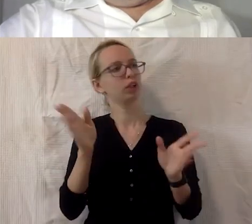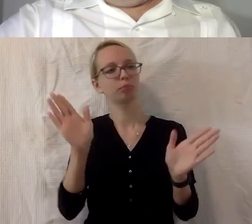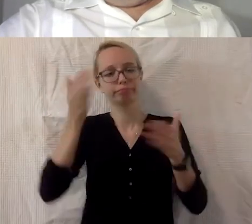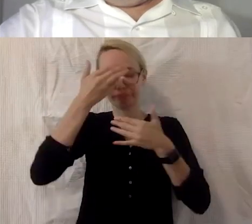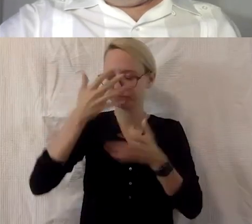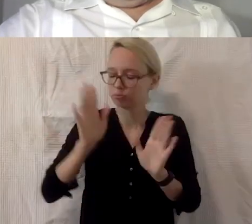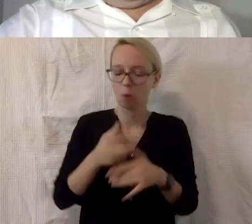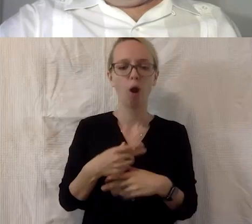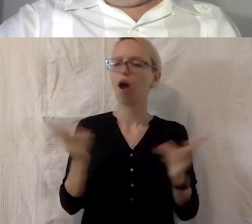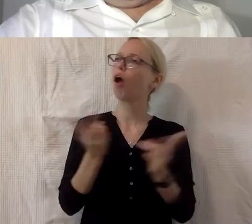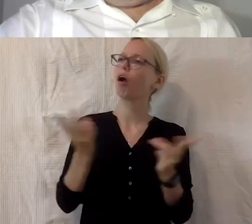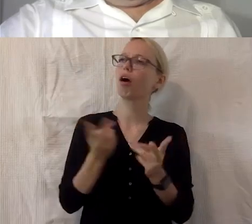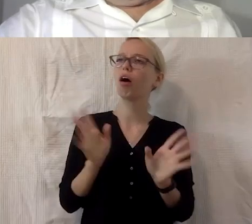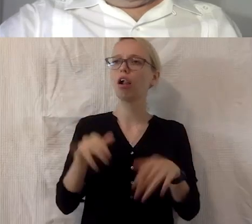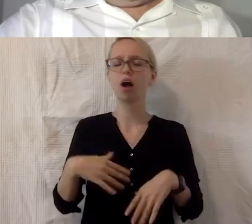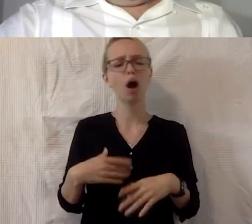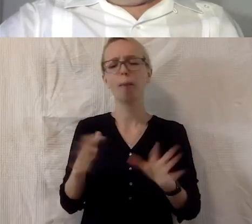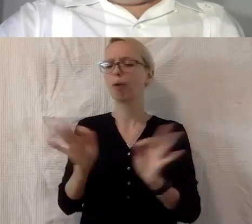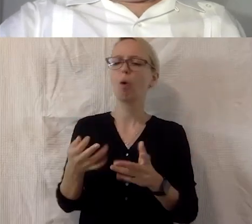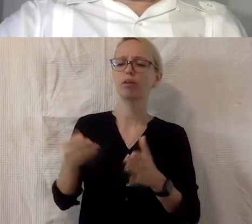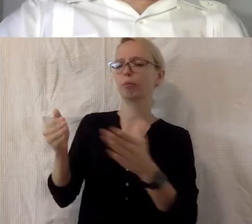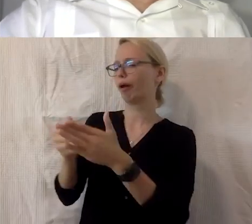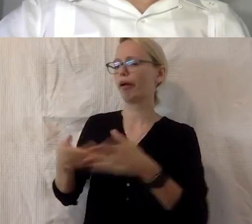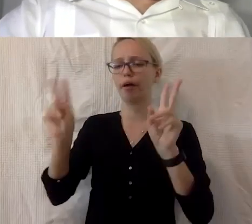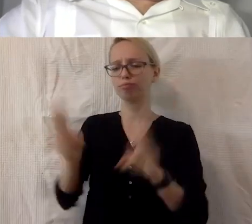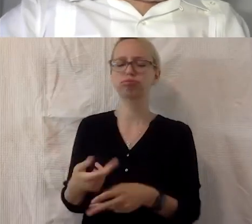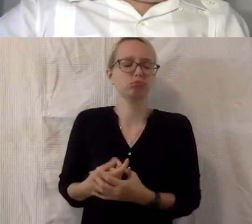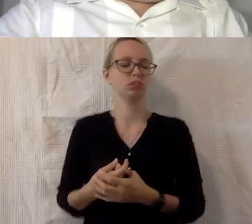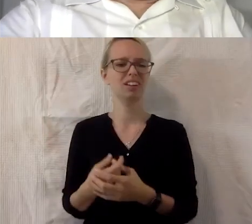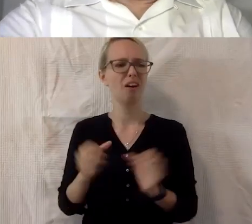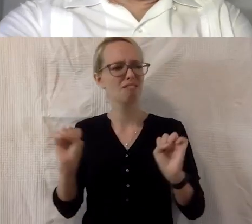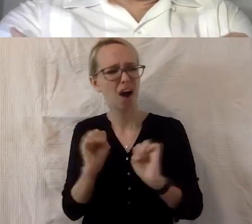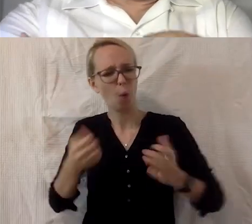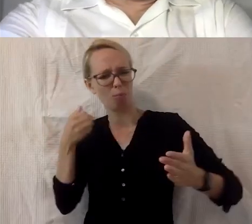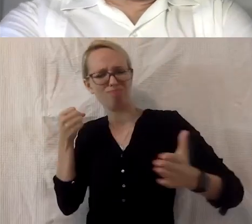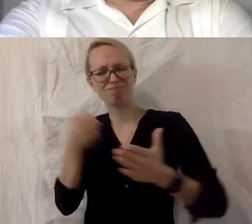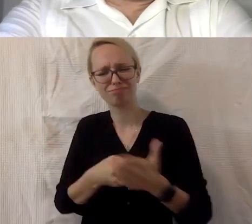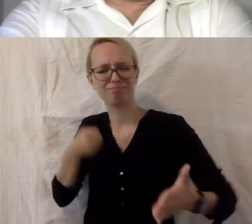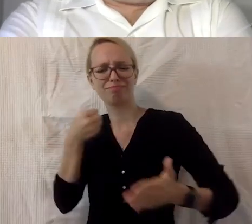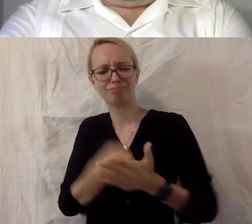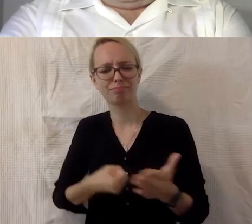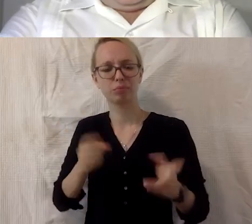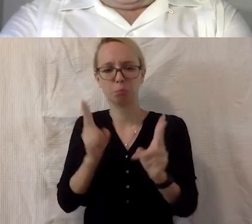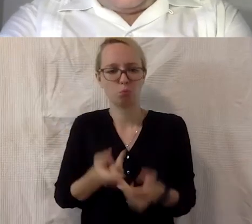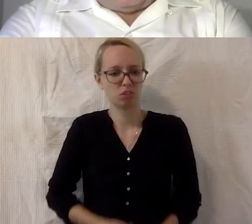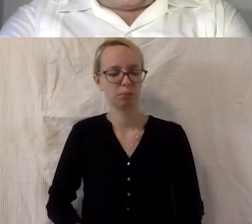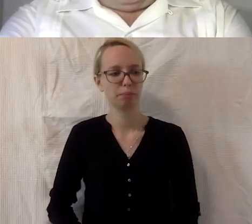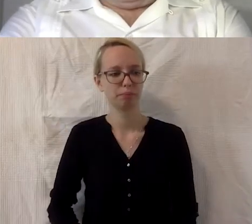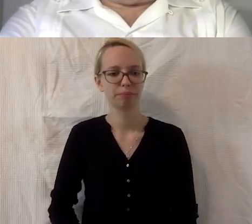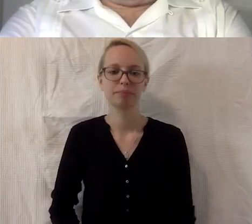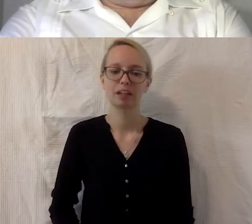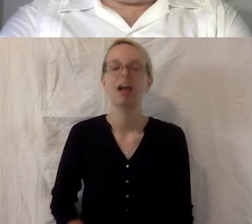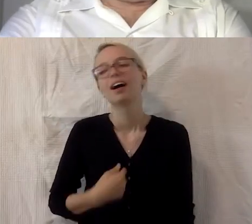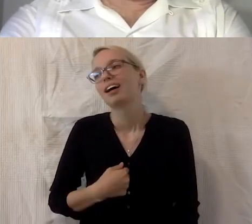insbesondere auch auf baulicher und auf administrativer Ebene? Warum ist das so ein Kampf gegen die Windmühlen, den wir da führen? Naja, also erstmal